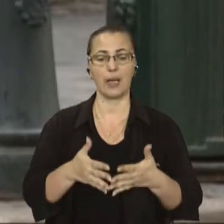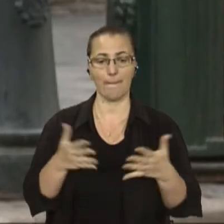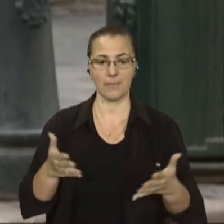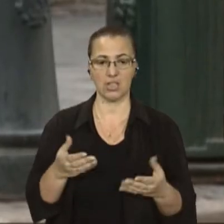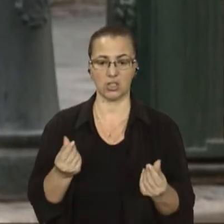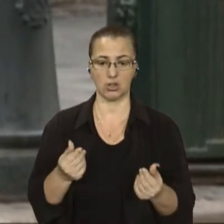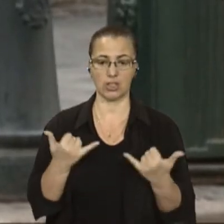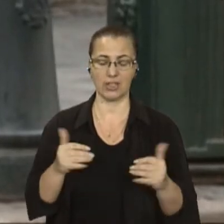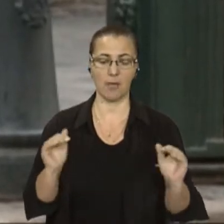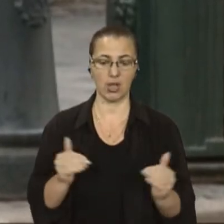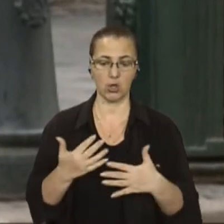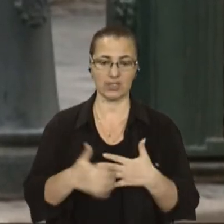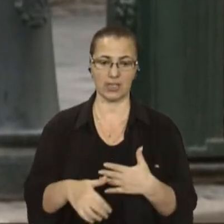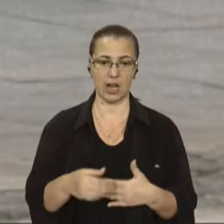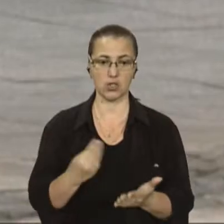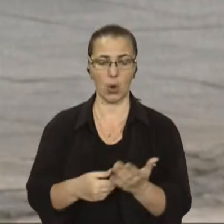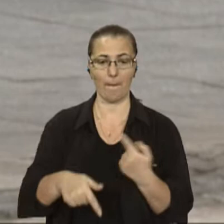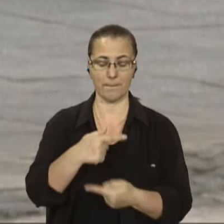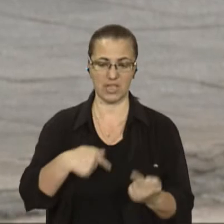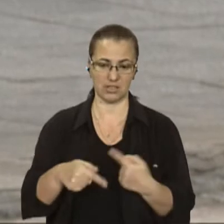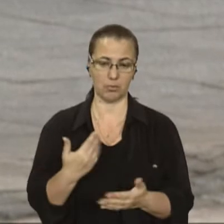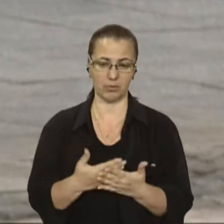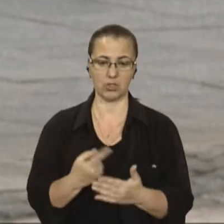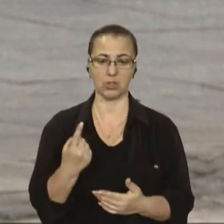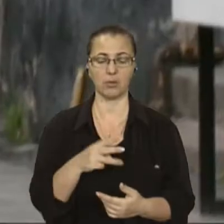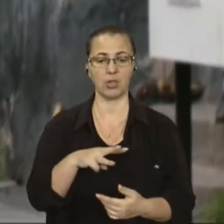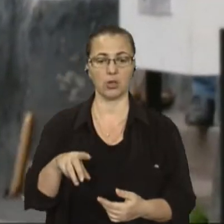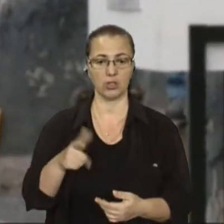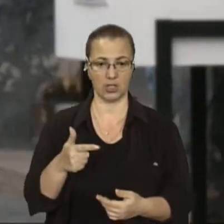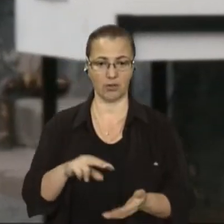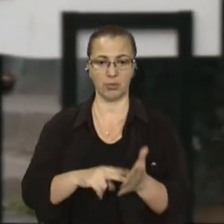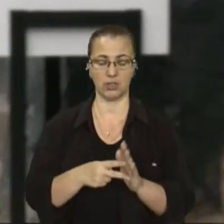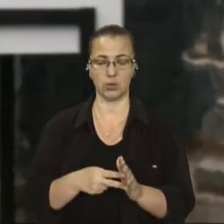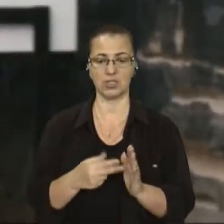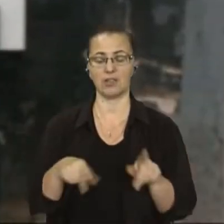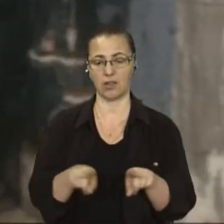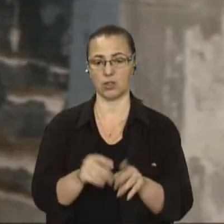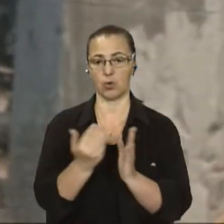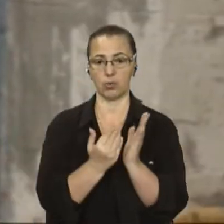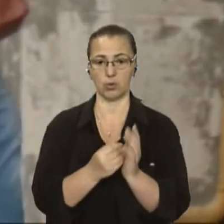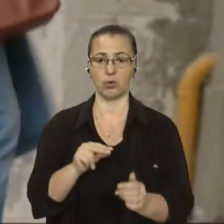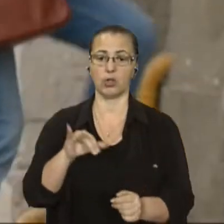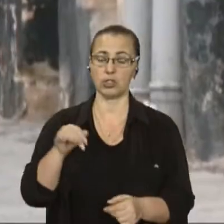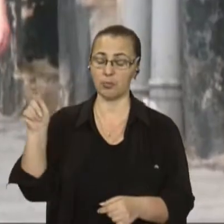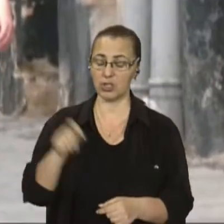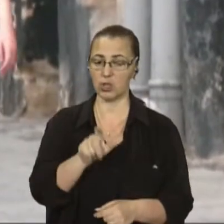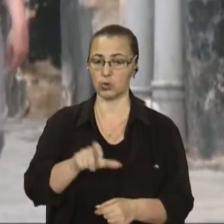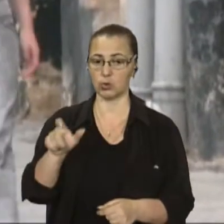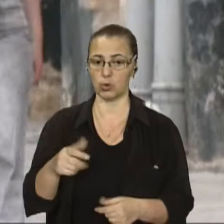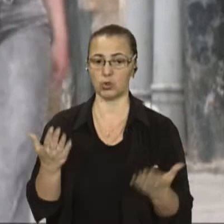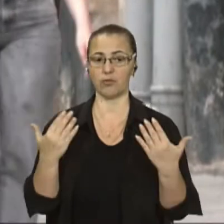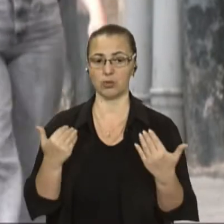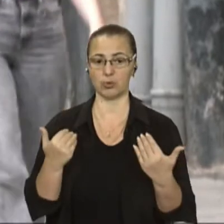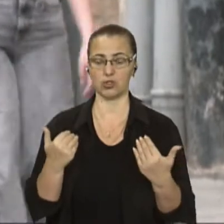середнього бізнесу, тобто десь близько мільйони гривень плануються на таку програму. Чи приїдуть люди відпочивати до Львова цього осіннього